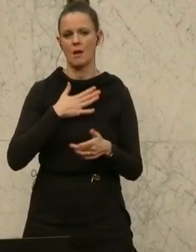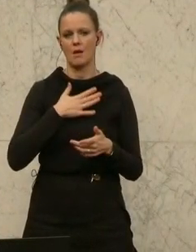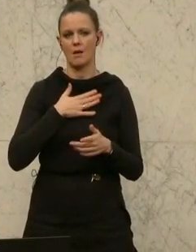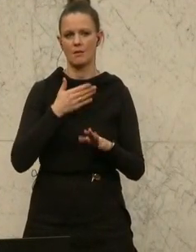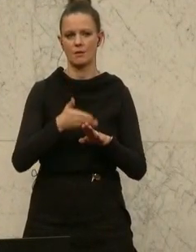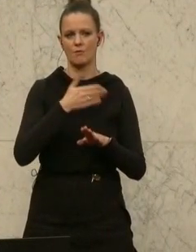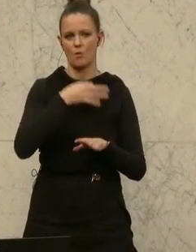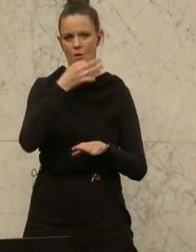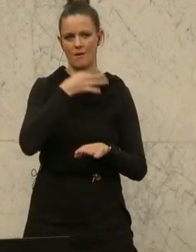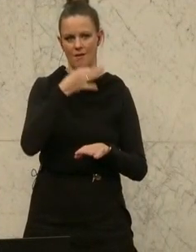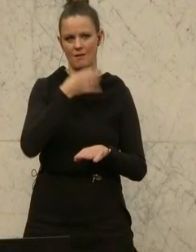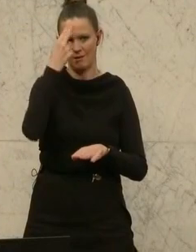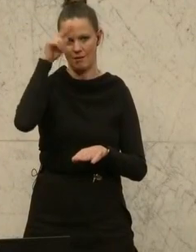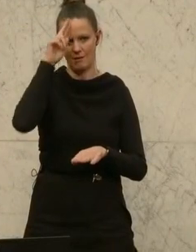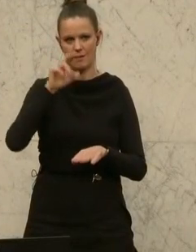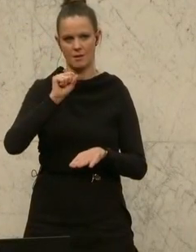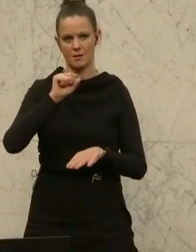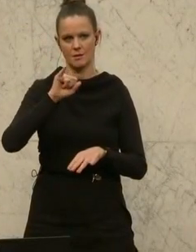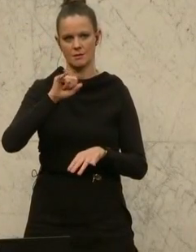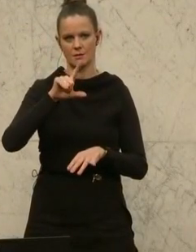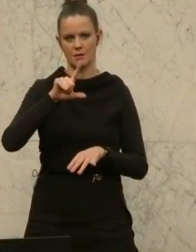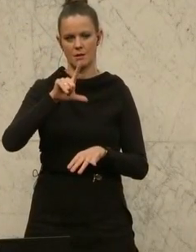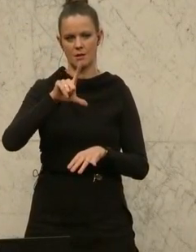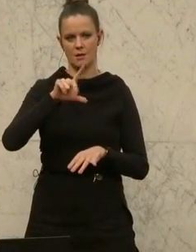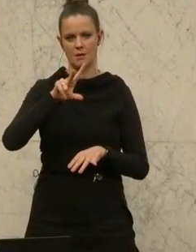Wirklich viel Neues hat diese Debatte bisher nicht an Argumenten gebracht. Teuerungskommission.